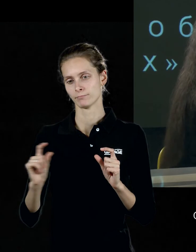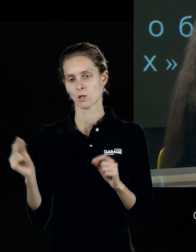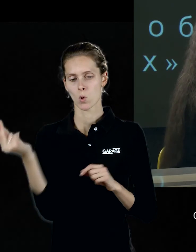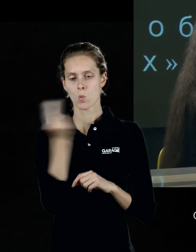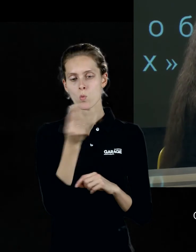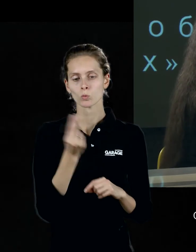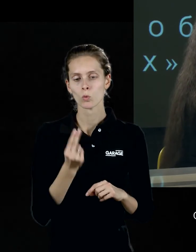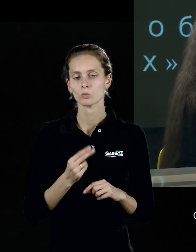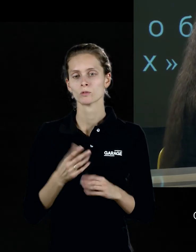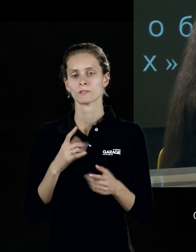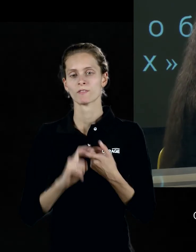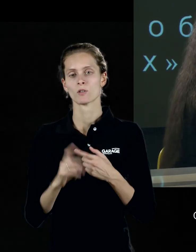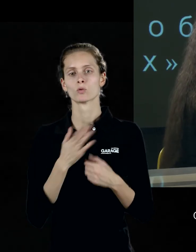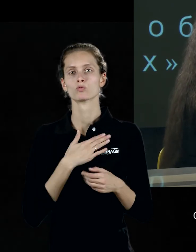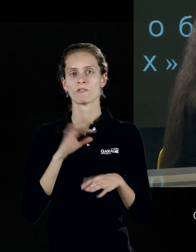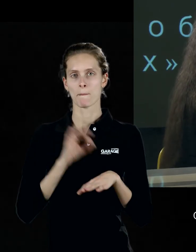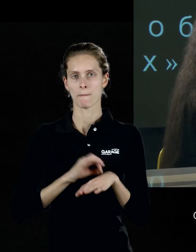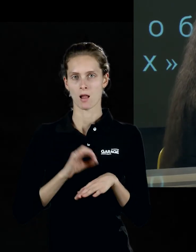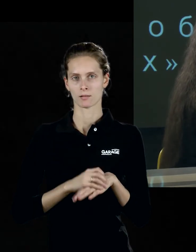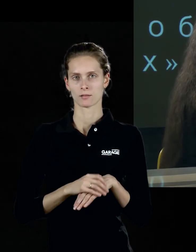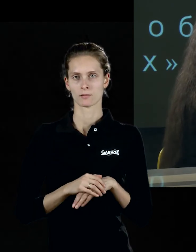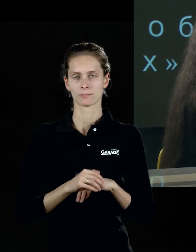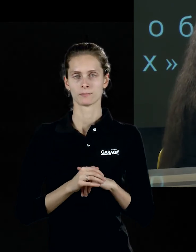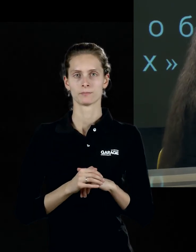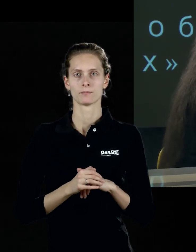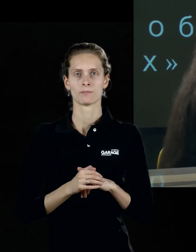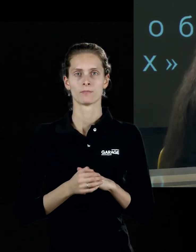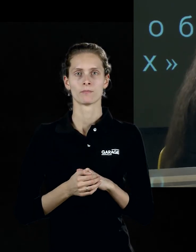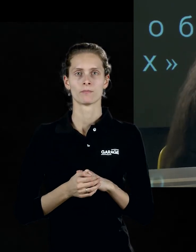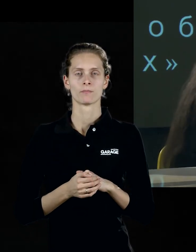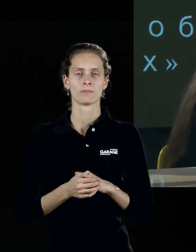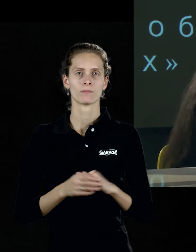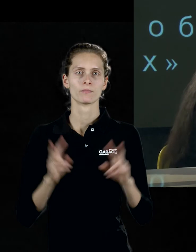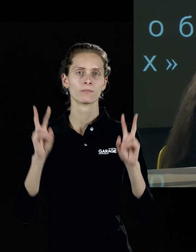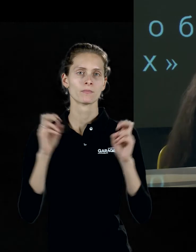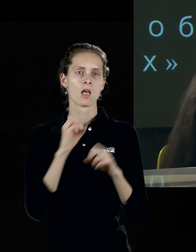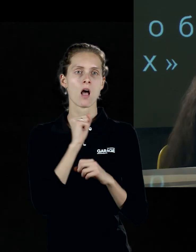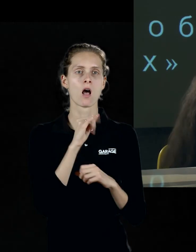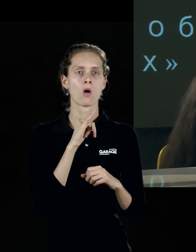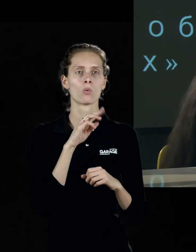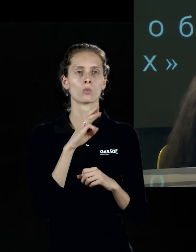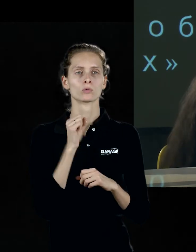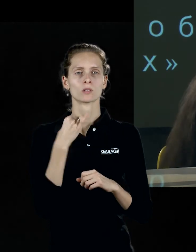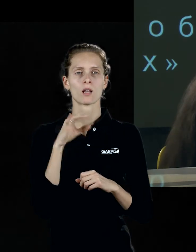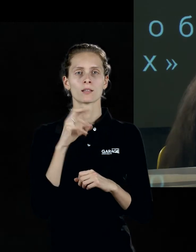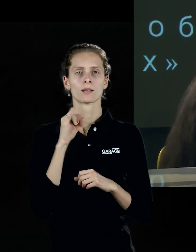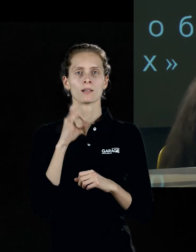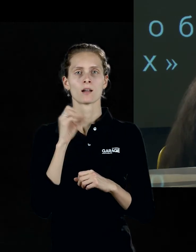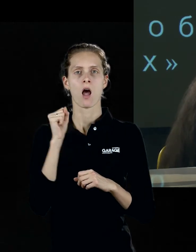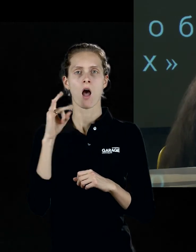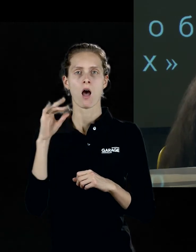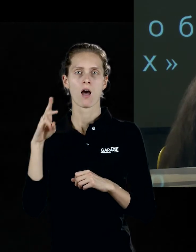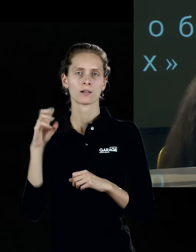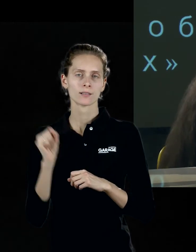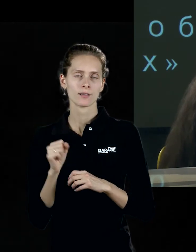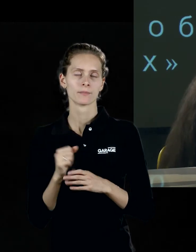художников душевнобольных, первую обойму звезд аутсайдер-арта или арт-брюта, как там разные названия для этого. И